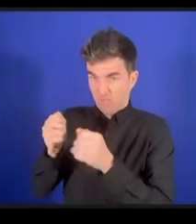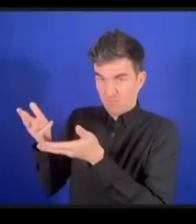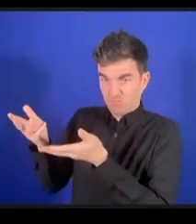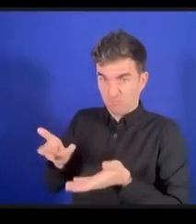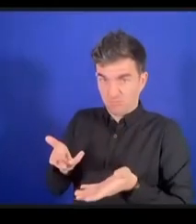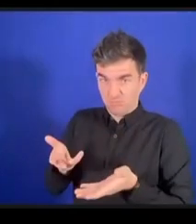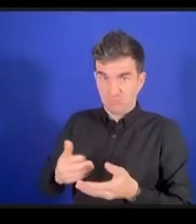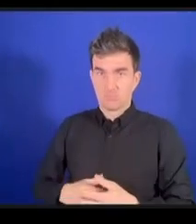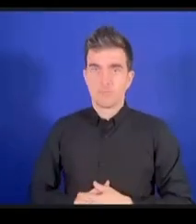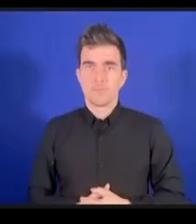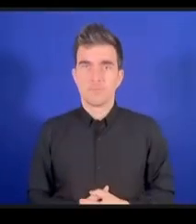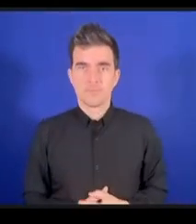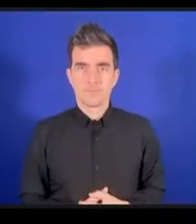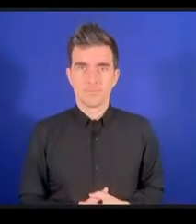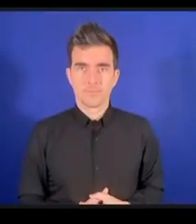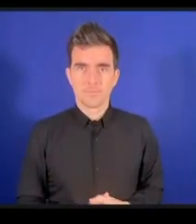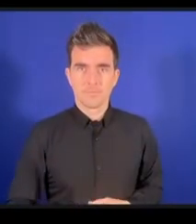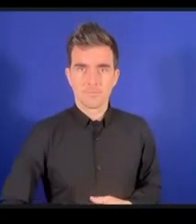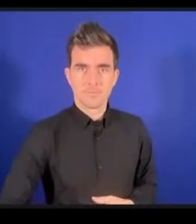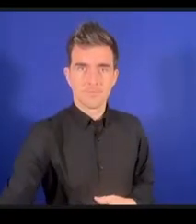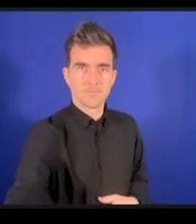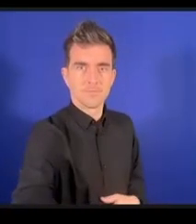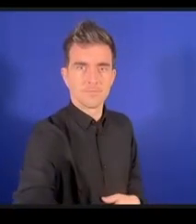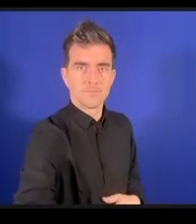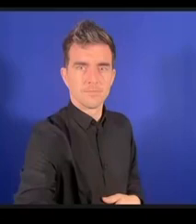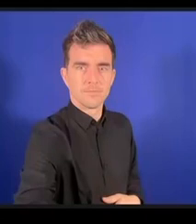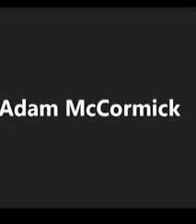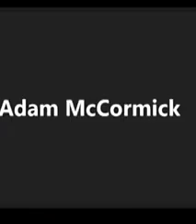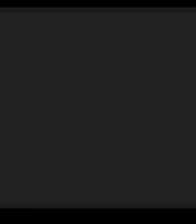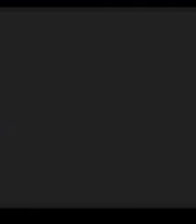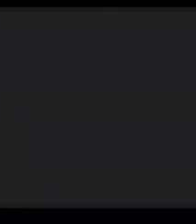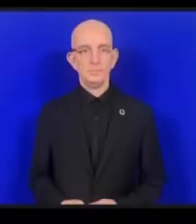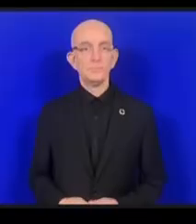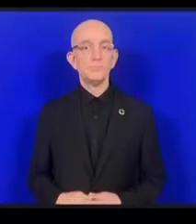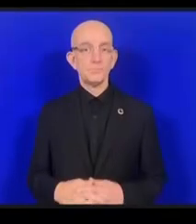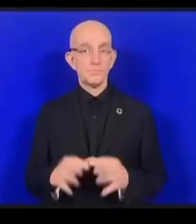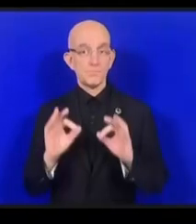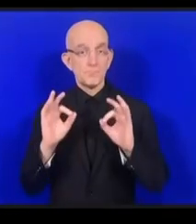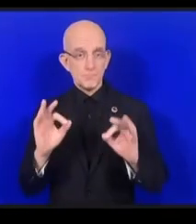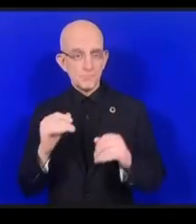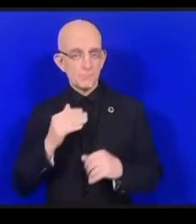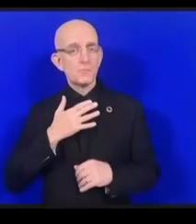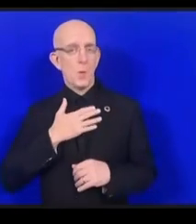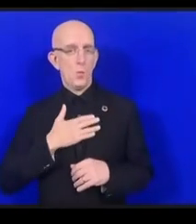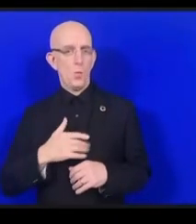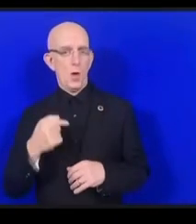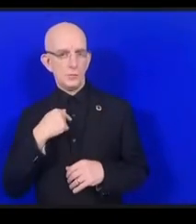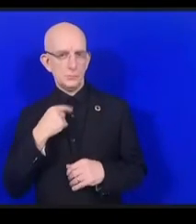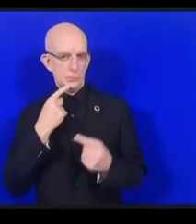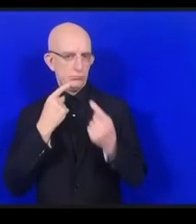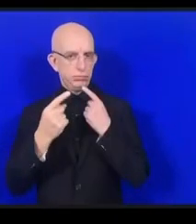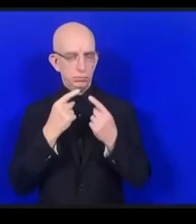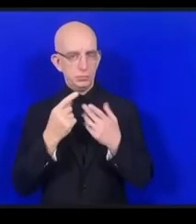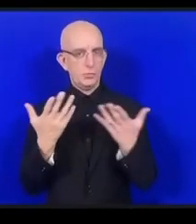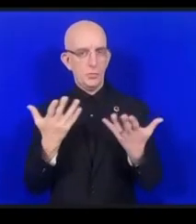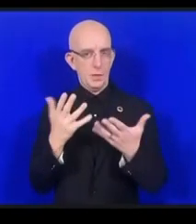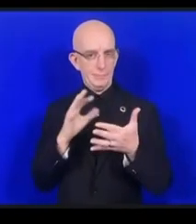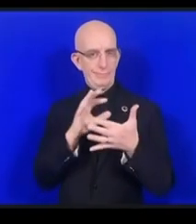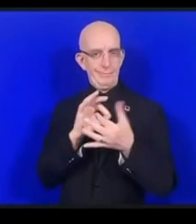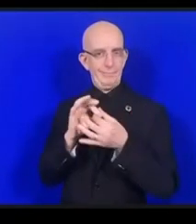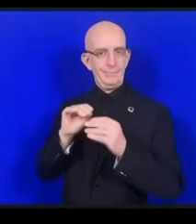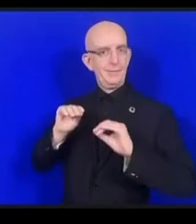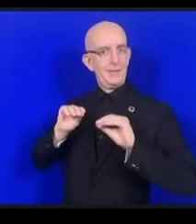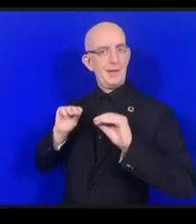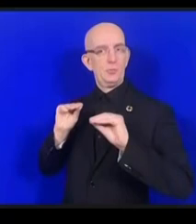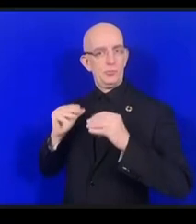oui je voulais vous donner la perspective des éducateurs parce que nous travaillons de manière très approfondie avec